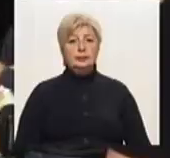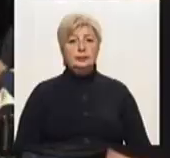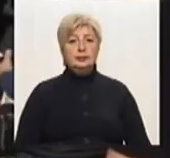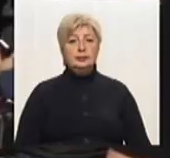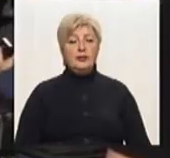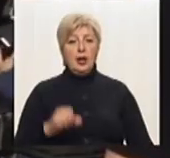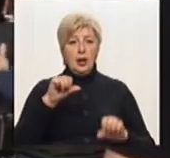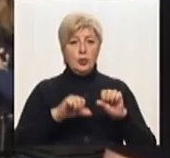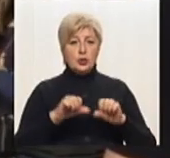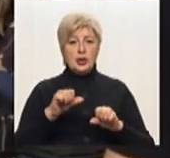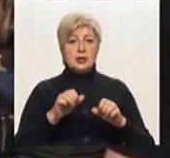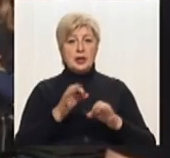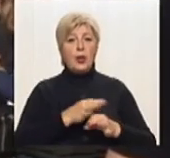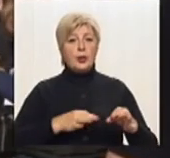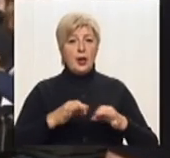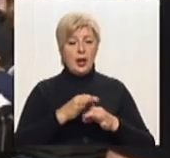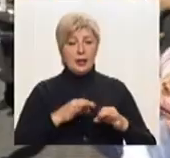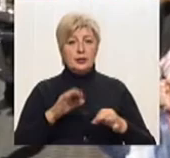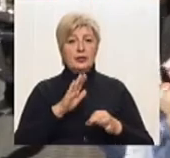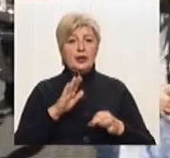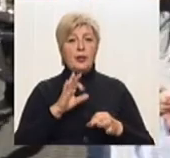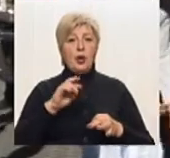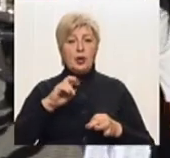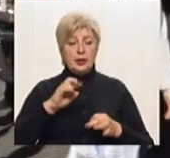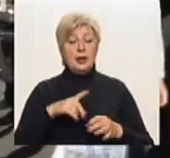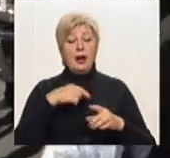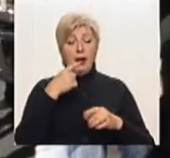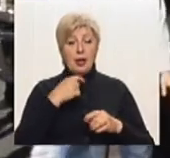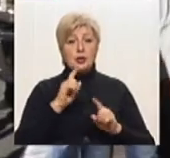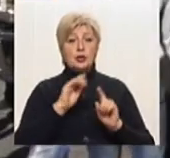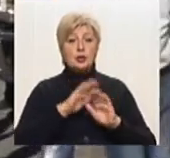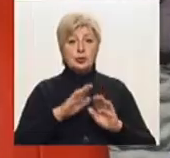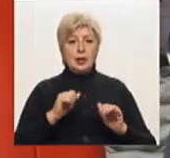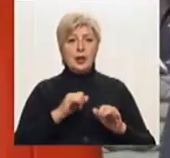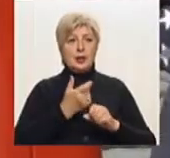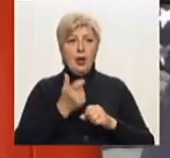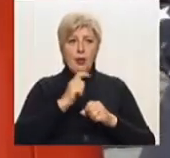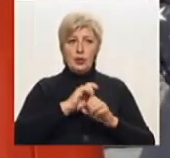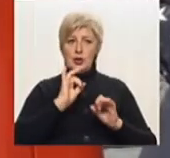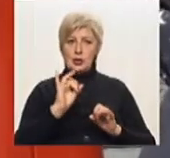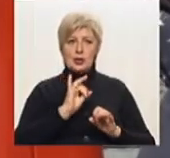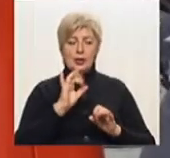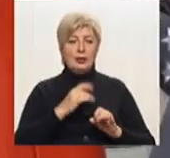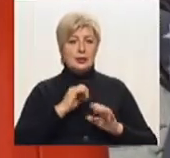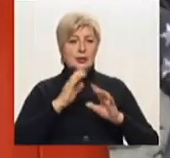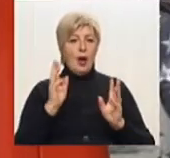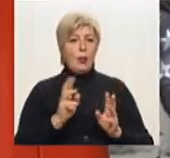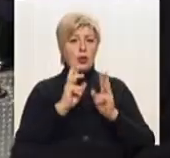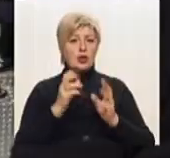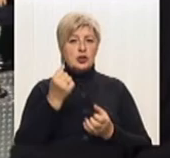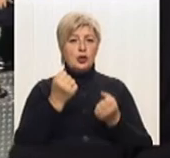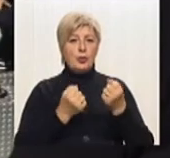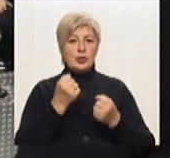Учасник проєкту Вадим Олень каже, що діти більш цікавляться пожежною машиною, аніж професію пожежника.